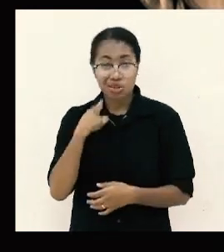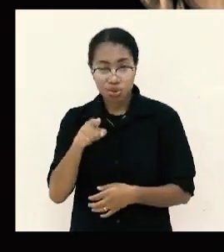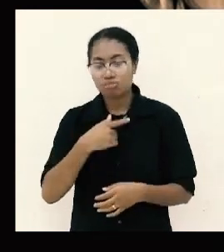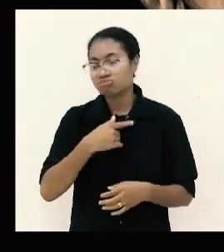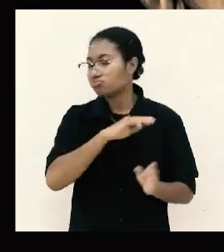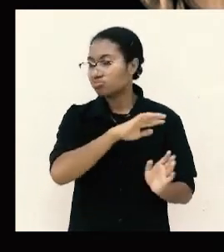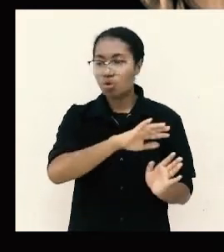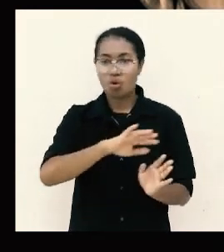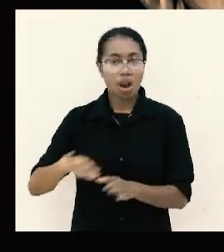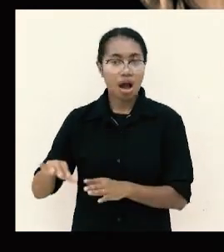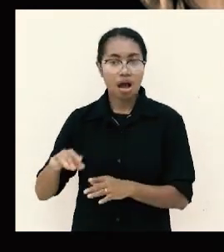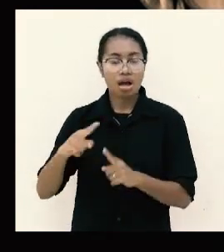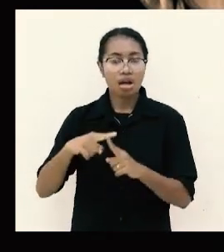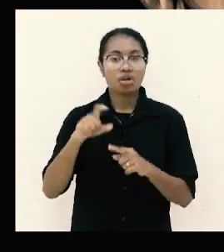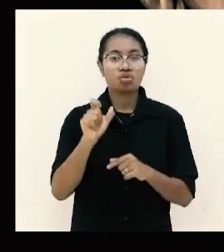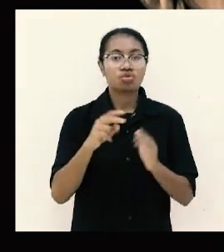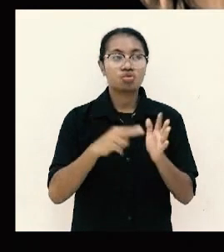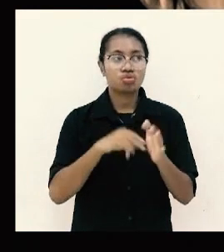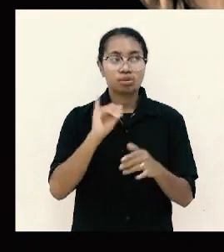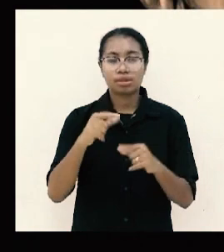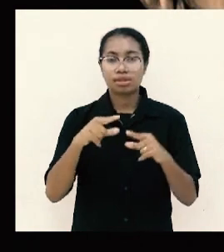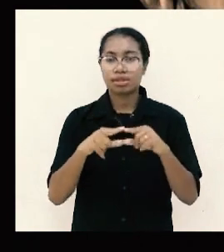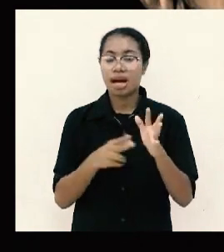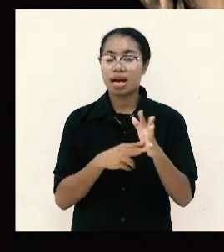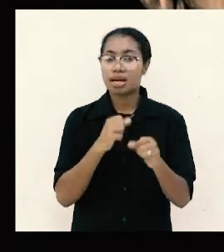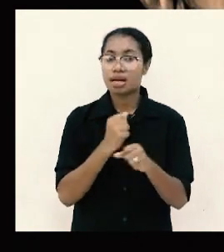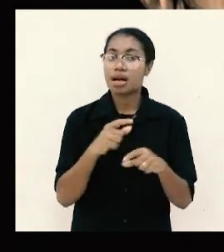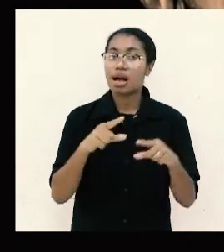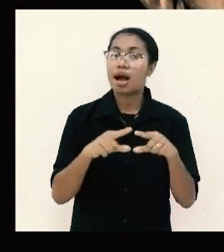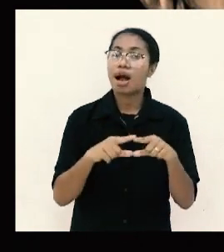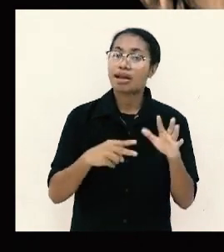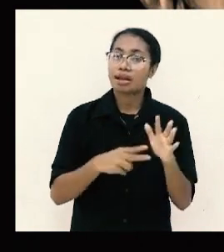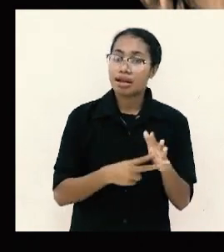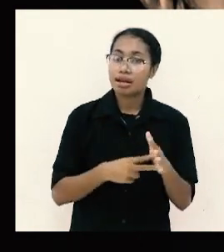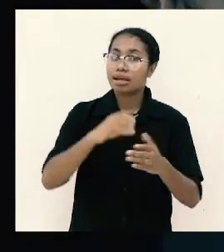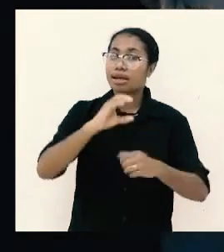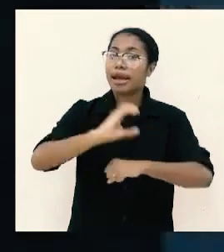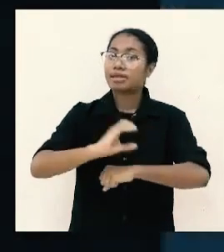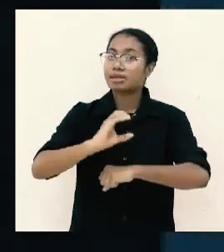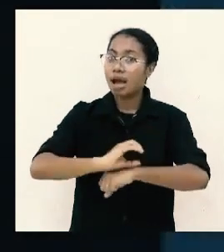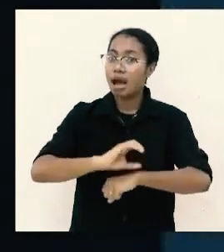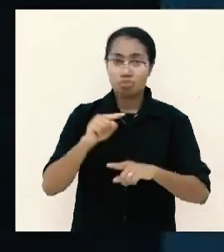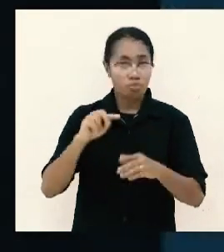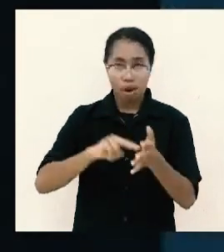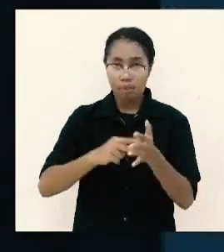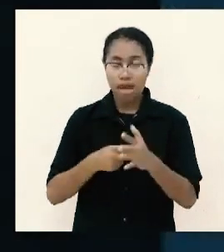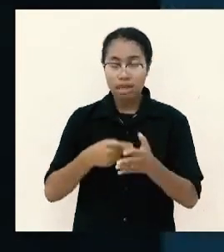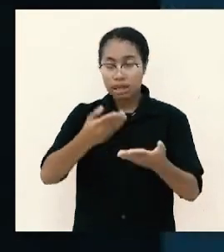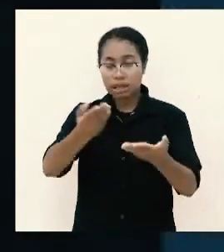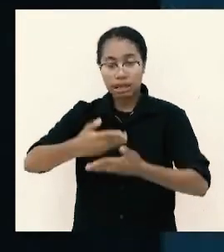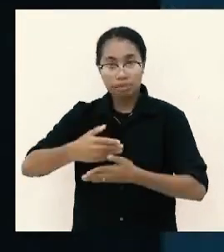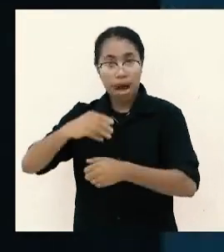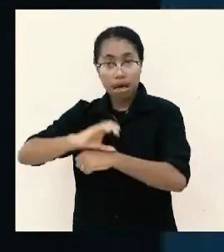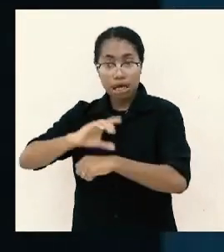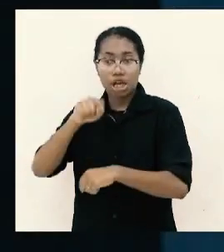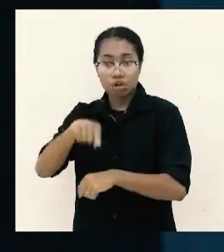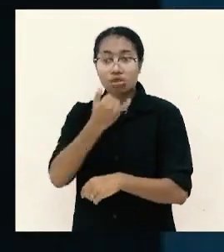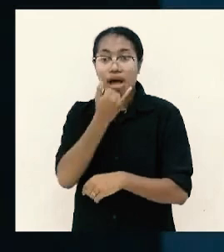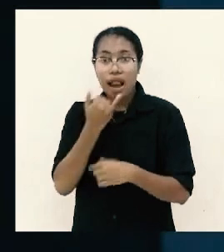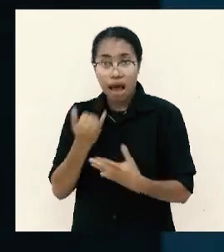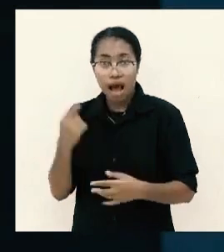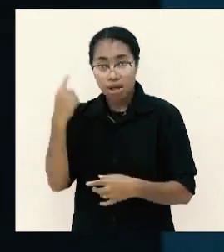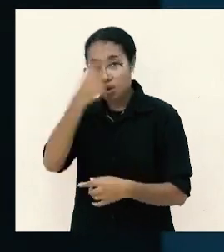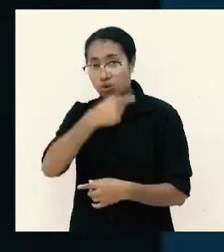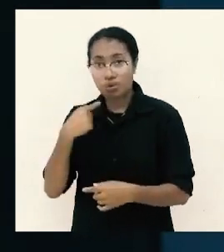tunjangan dari gereja ini bukan berarti menerima tunjangan dari gereja salah atau berdosa tidak ini